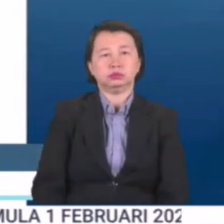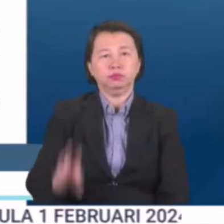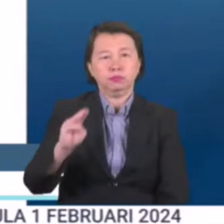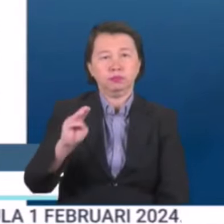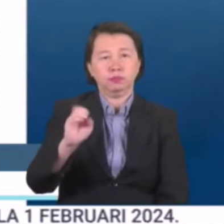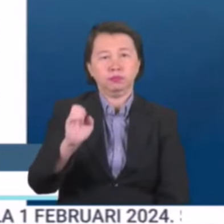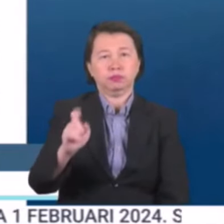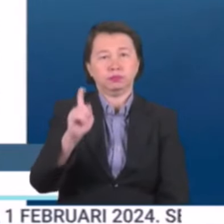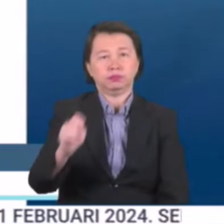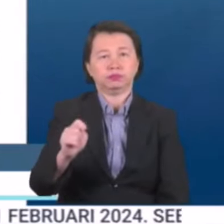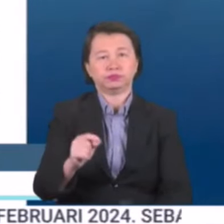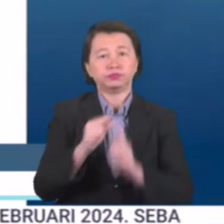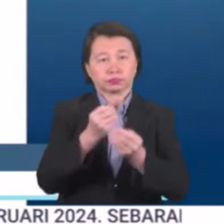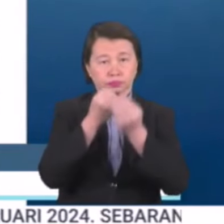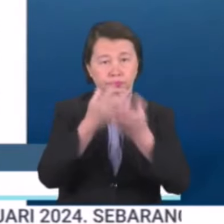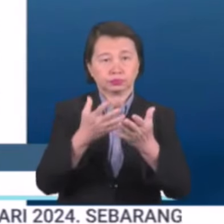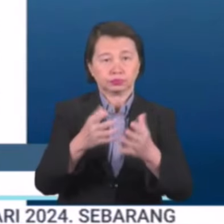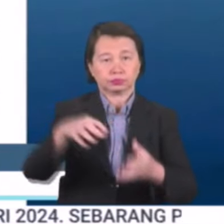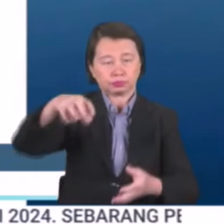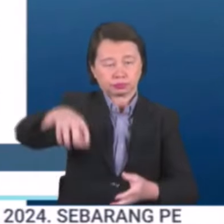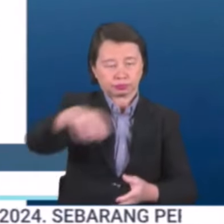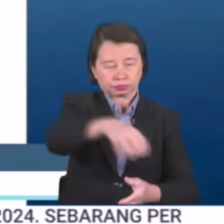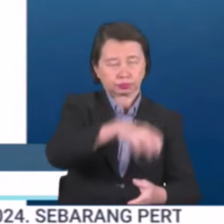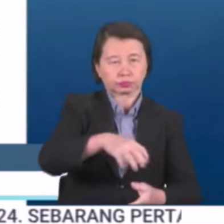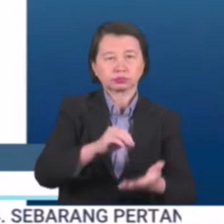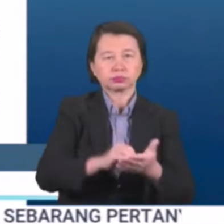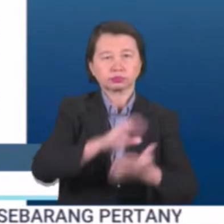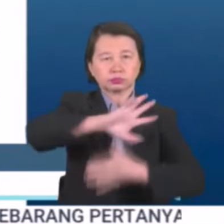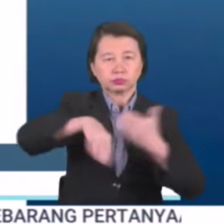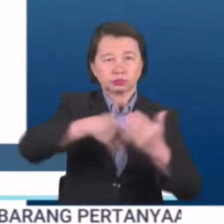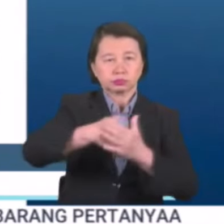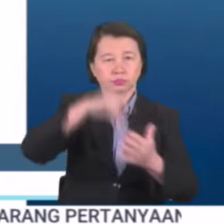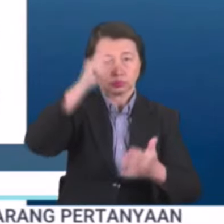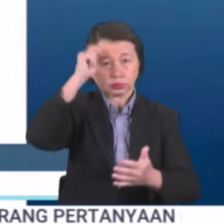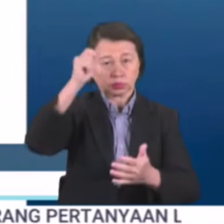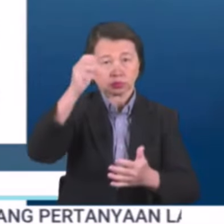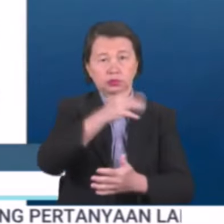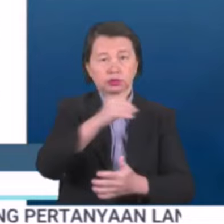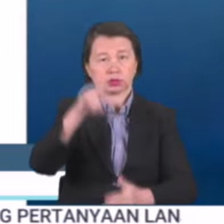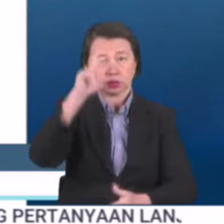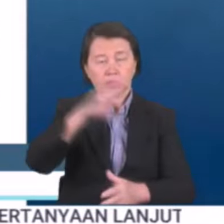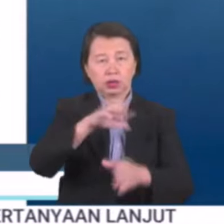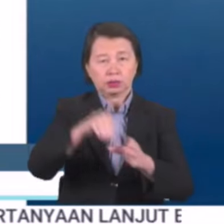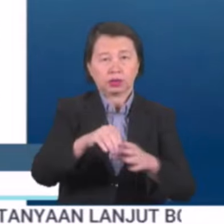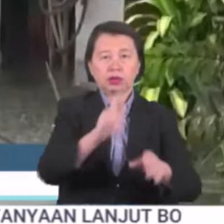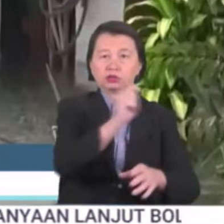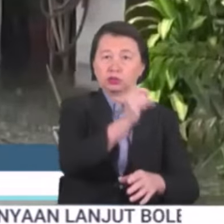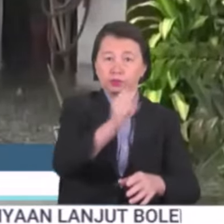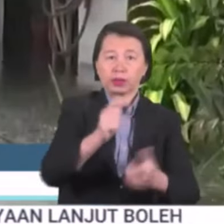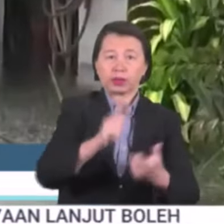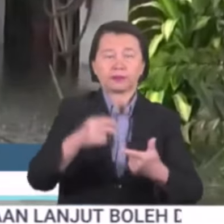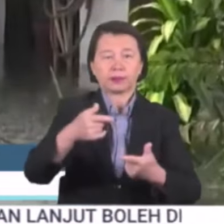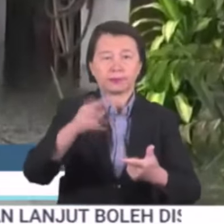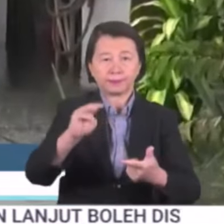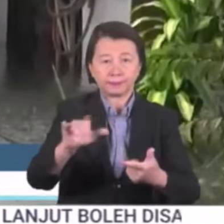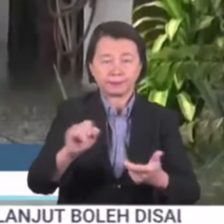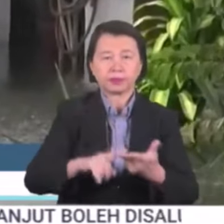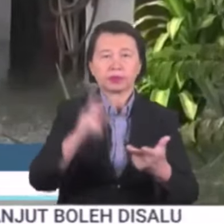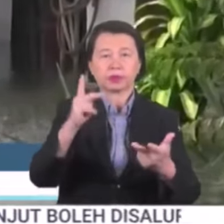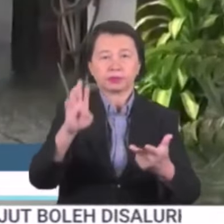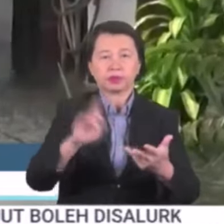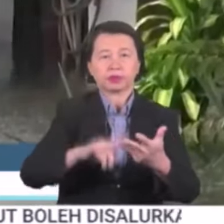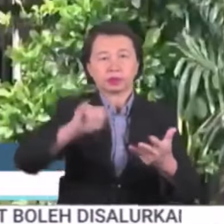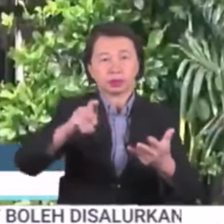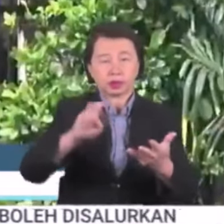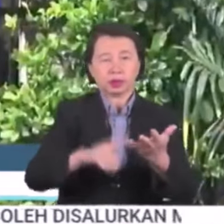MED Malaysia dalam kenyataan maklumkan lokaliti terlibat adalah di seluruh Terengganu manakala di Kelantan, merangkumi tumpat, Pasir Mas, Kota